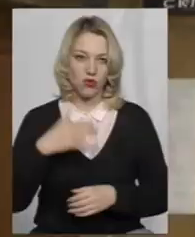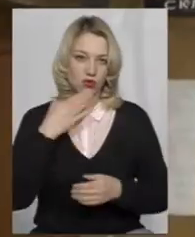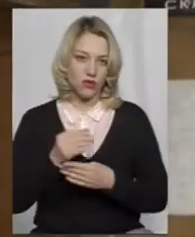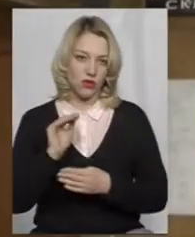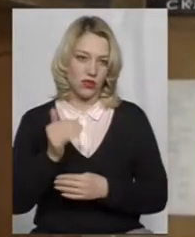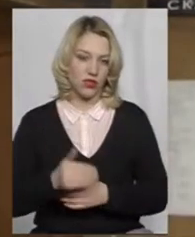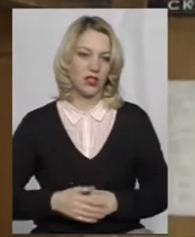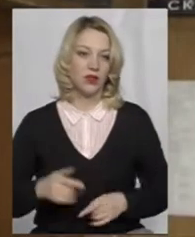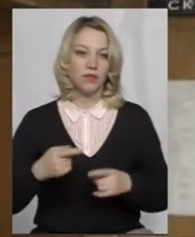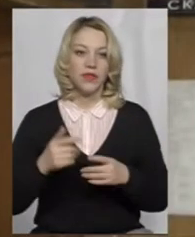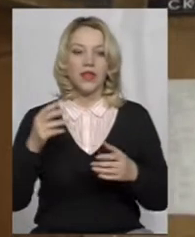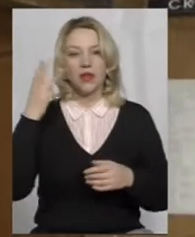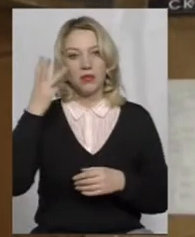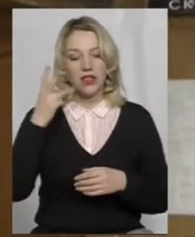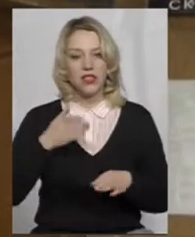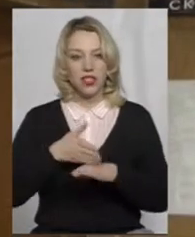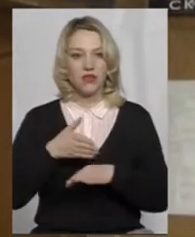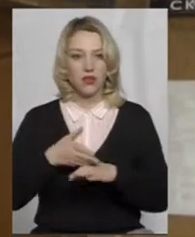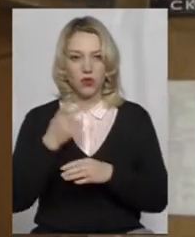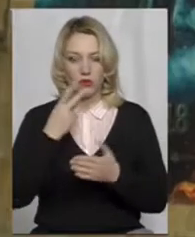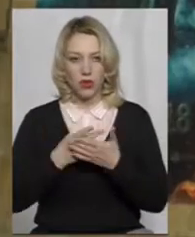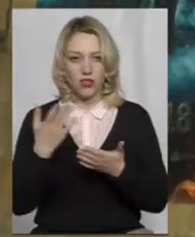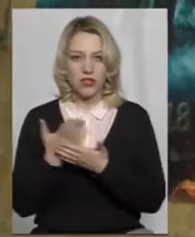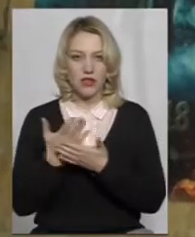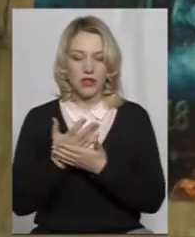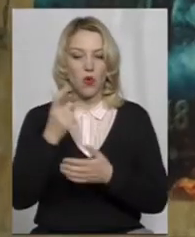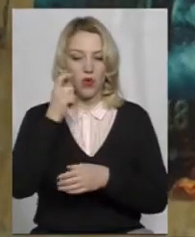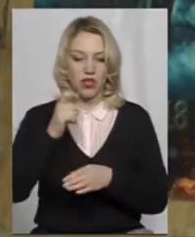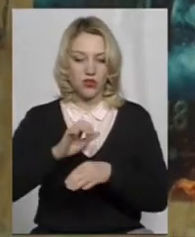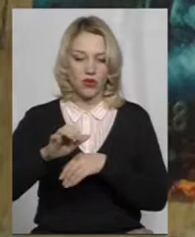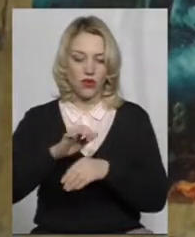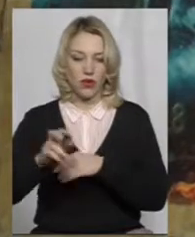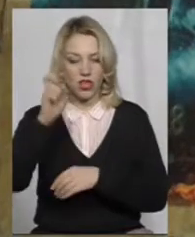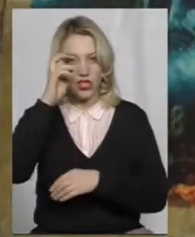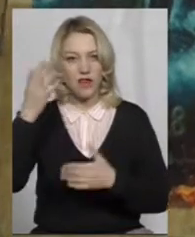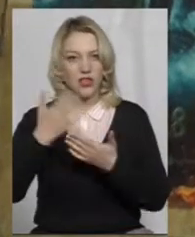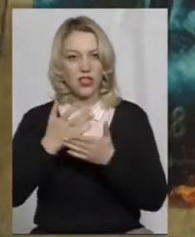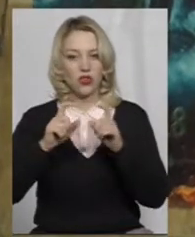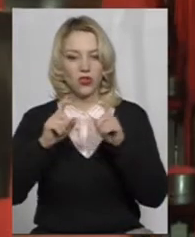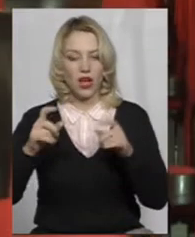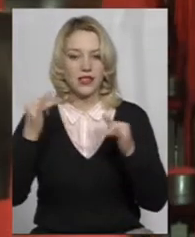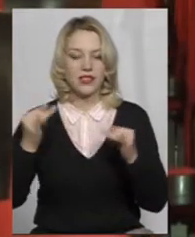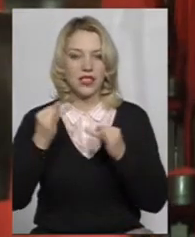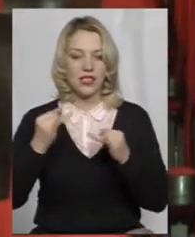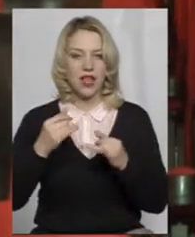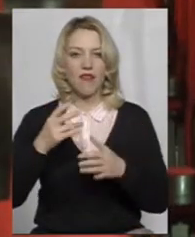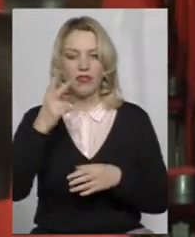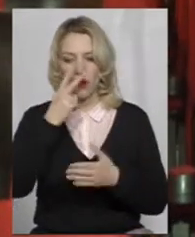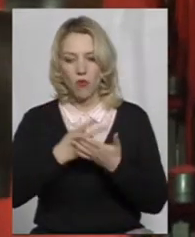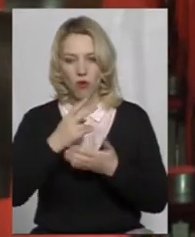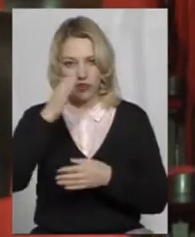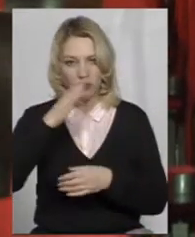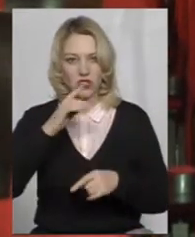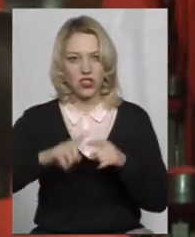сюди. Хмельничани відвідують покази стрічоку українського виробництва. Державні ж кінотеатри зацікавлені у показі вітчизняних фільмів не тільки ігрових,